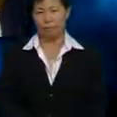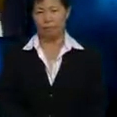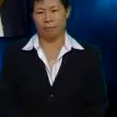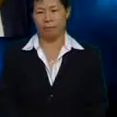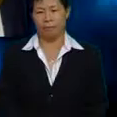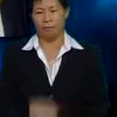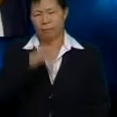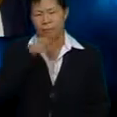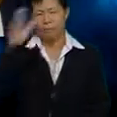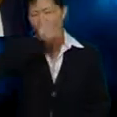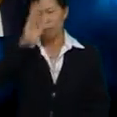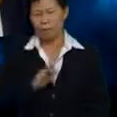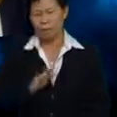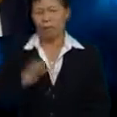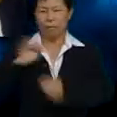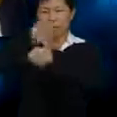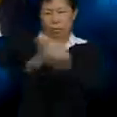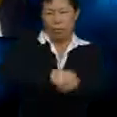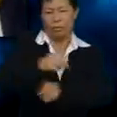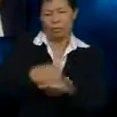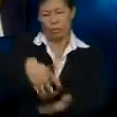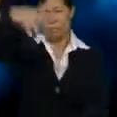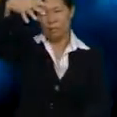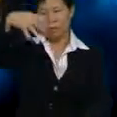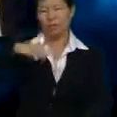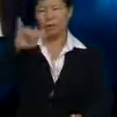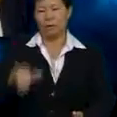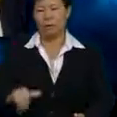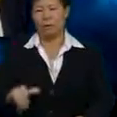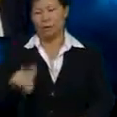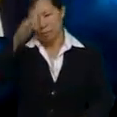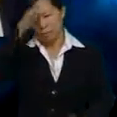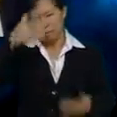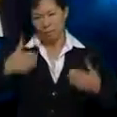Umi tak pernah pun nak menguasai kekayaan Yang arwah ada